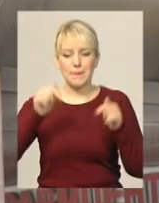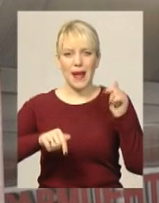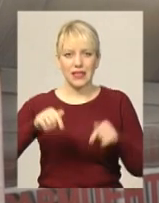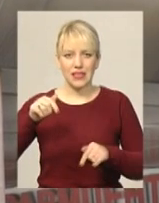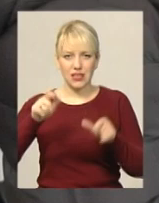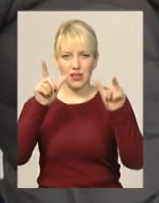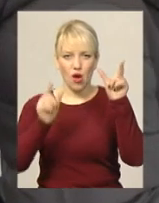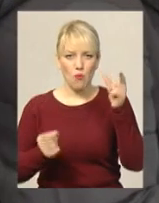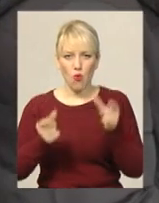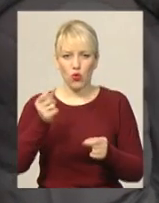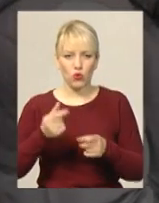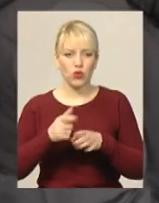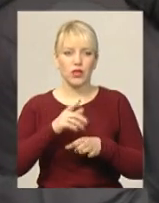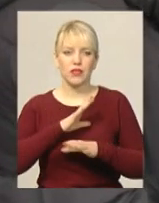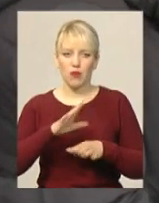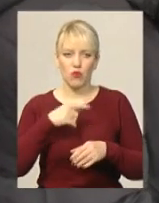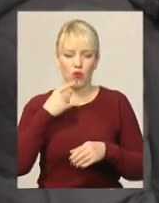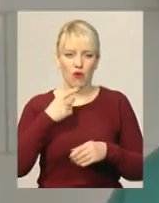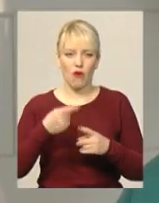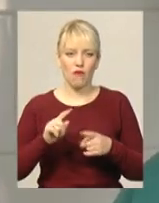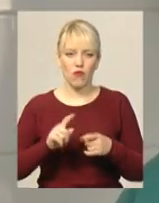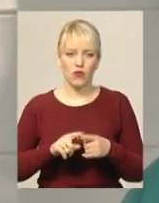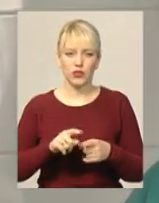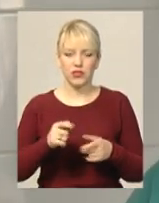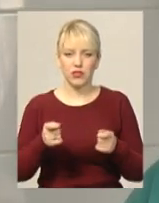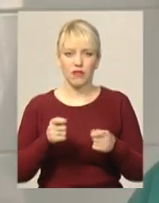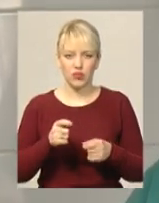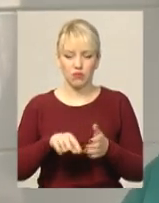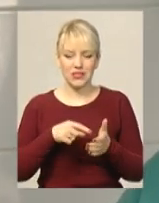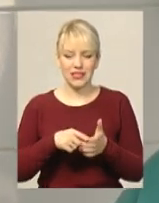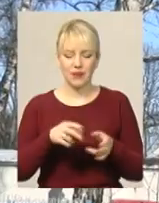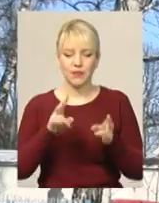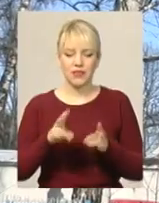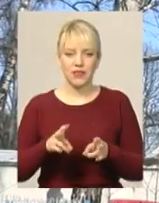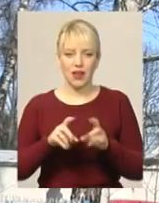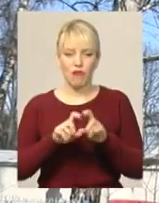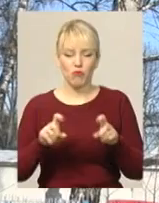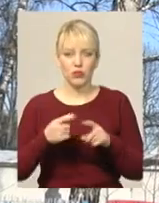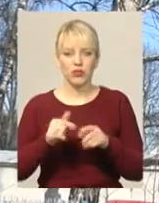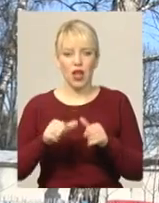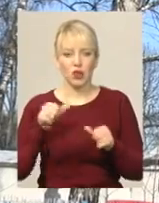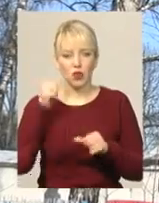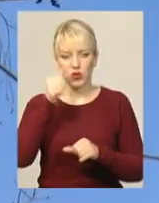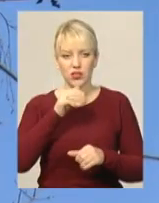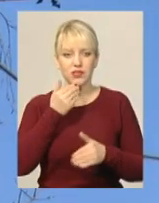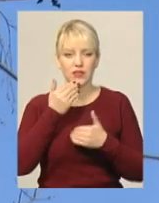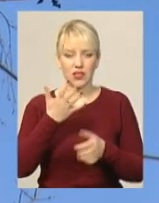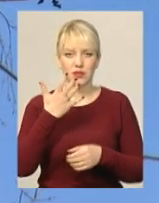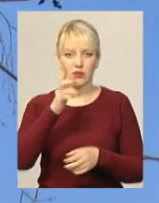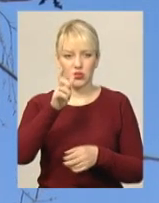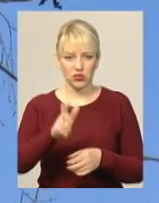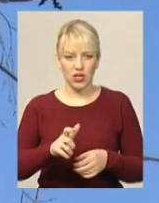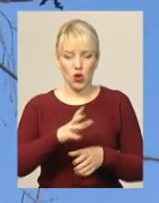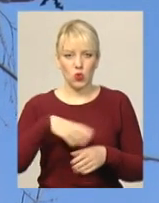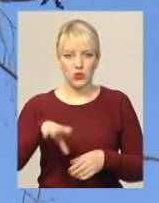в цьому році не було, запевняє завідувач міським травмпунктом Руслан Колесніков А от торік з такими травмами до медиків звернулися 5 осіб.